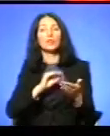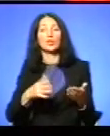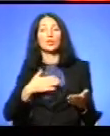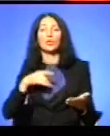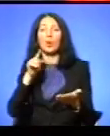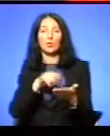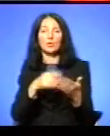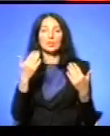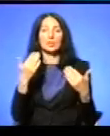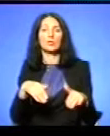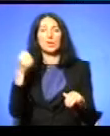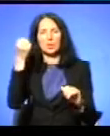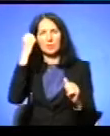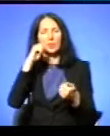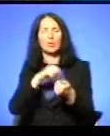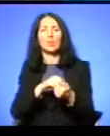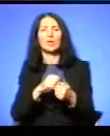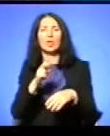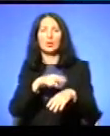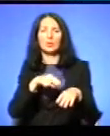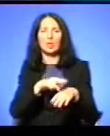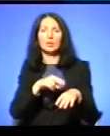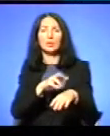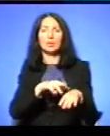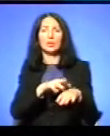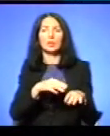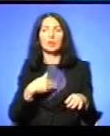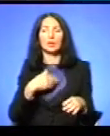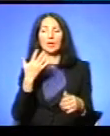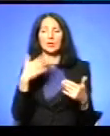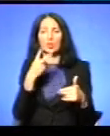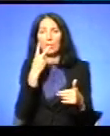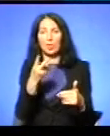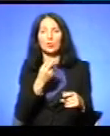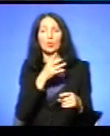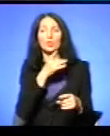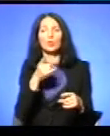спецслужбам Я вже зараз бачу, що з якого часу вони за мною статкували